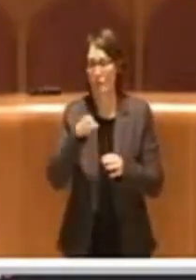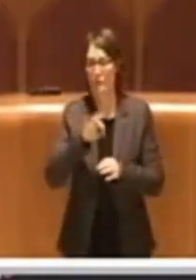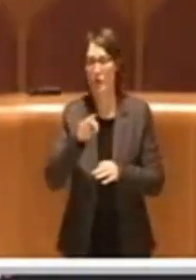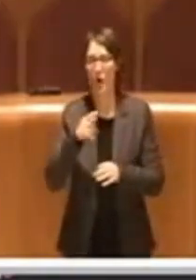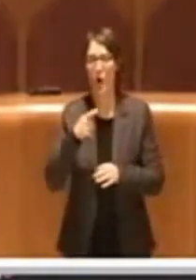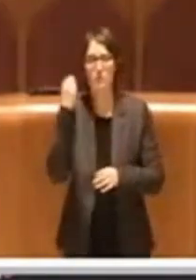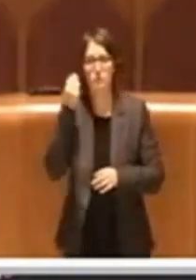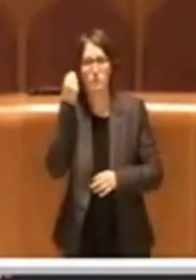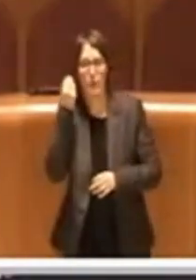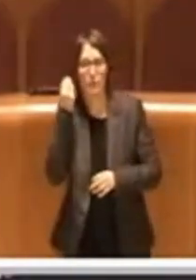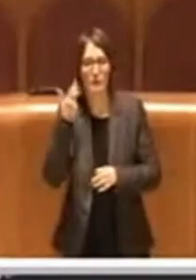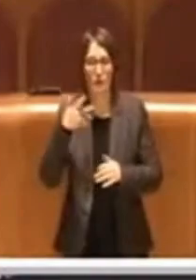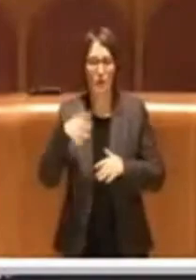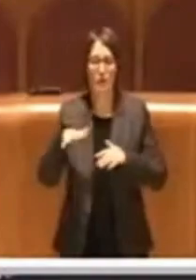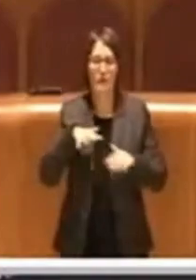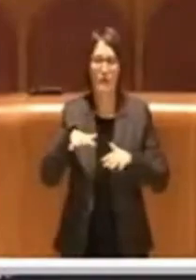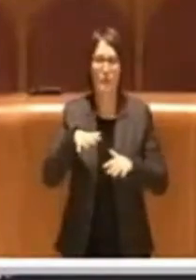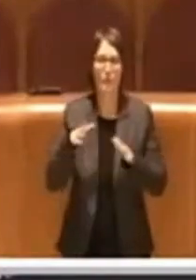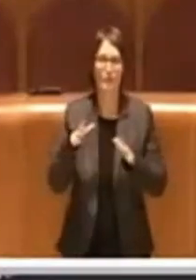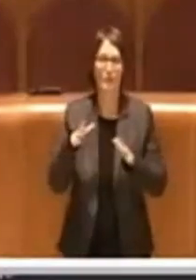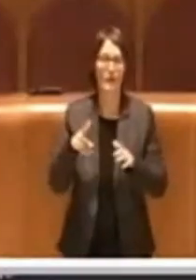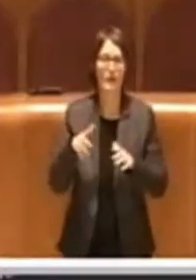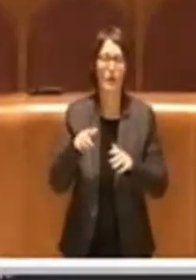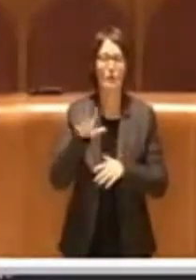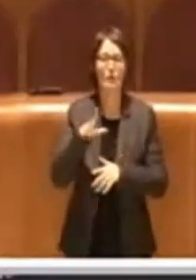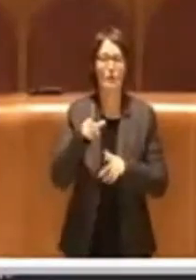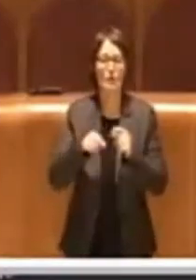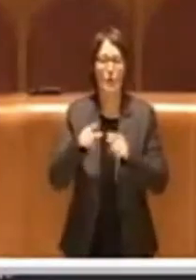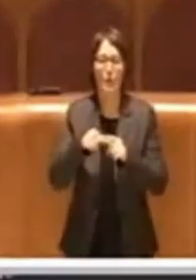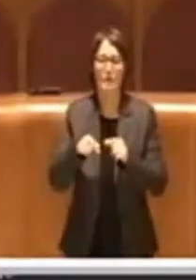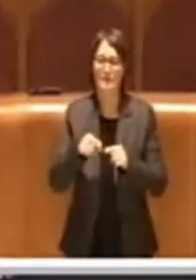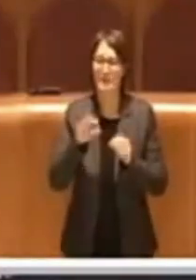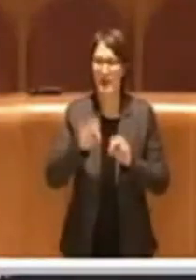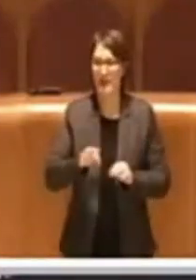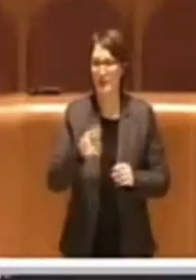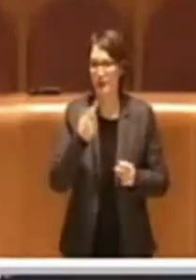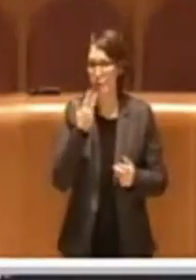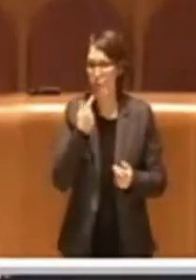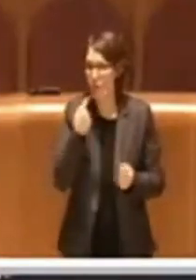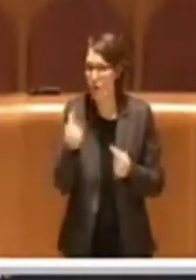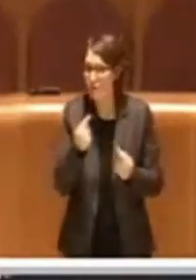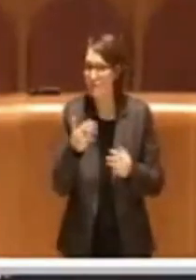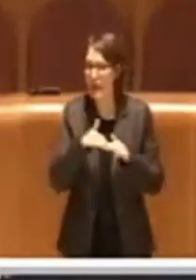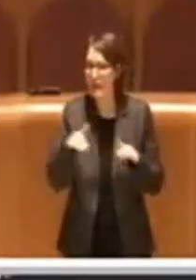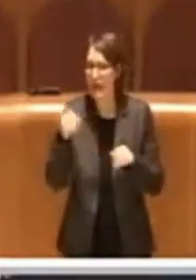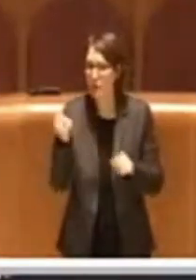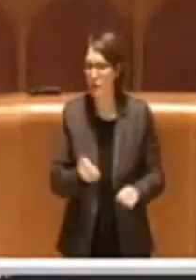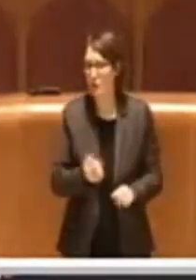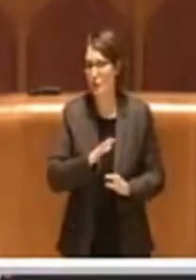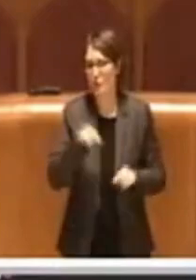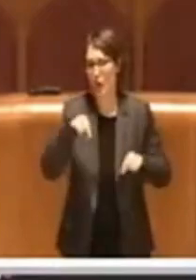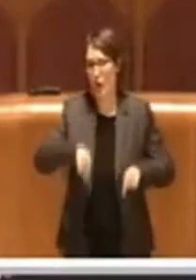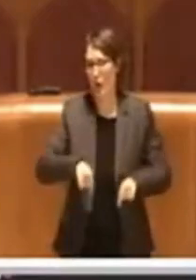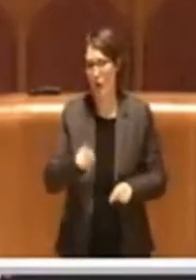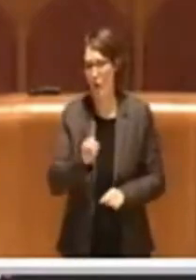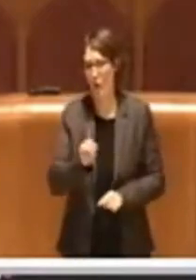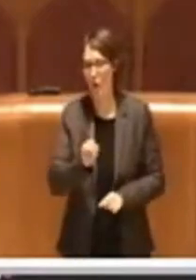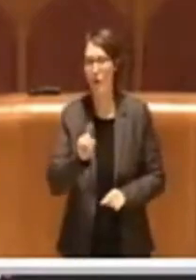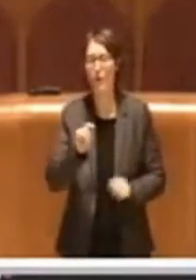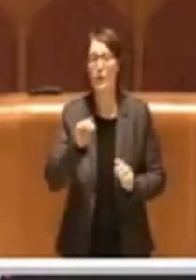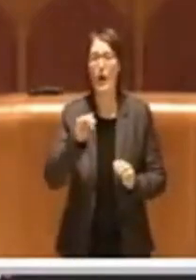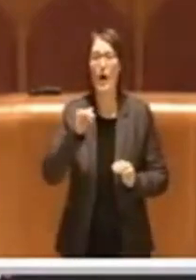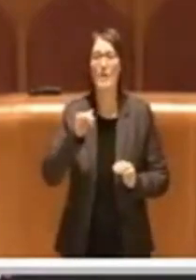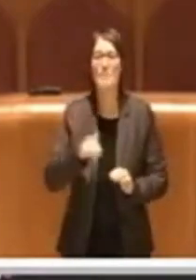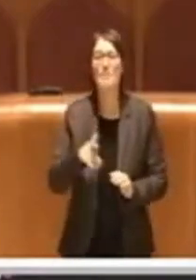al tavolo istituzionale, ma dirò solo esclusamente lo spirito con cui il Movimento 5 Stelle si approccerà al